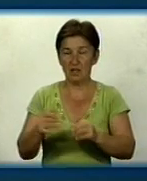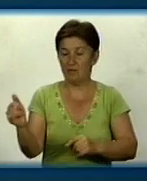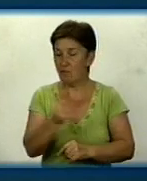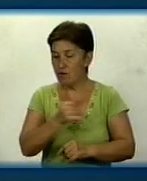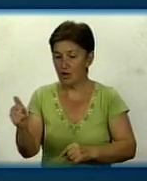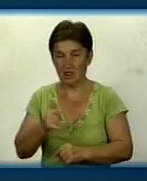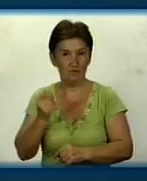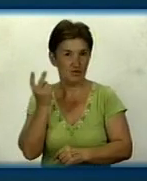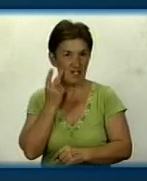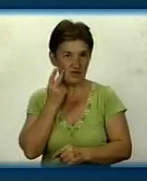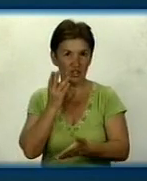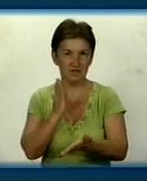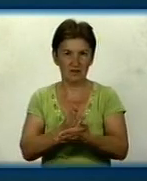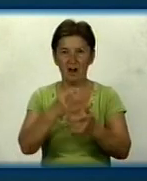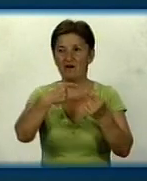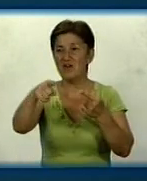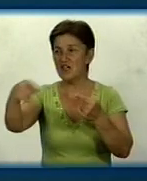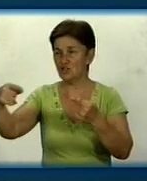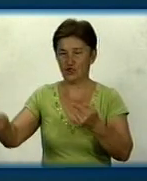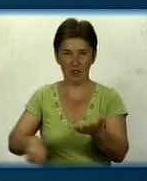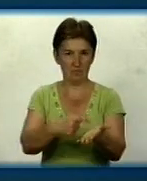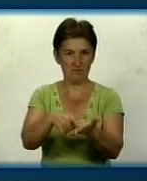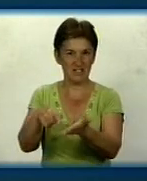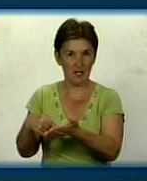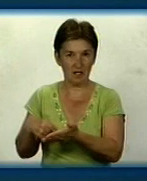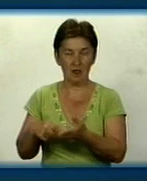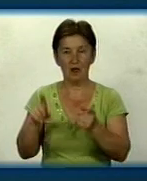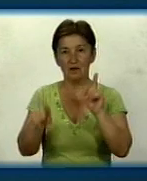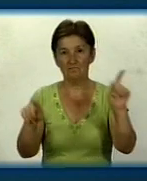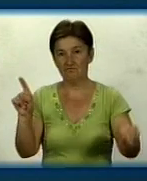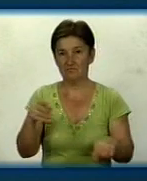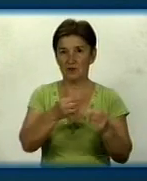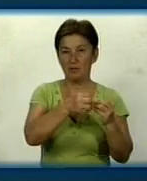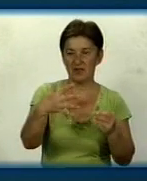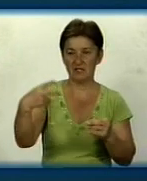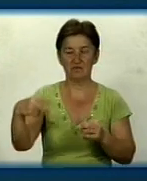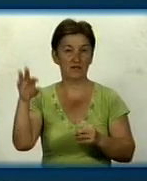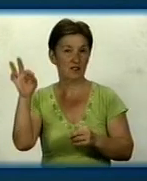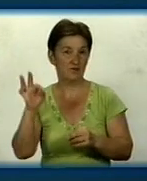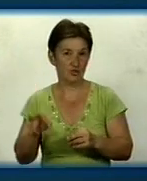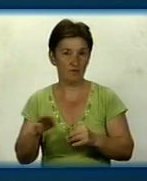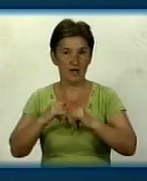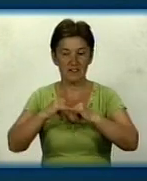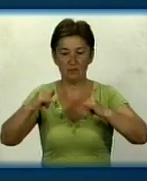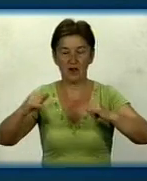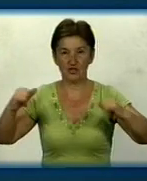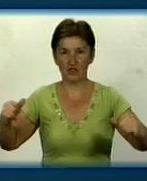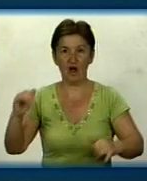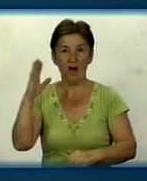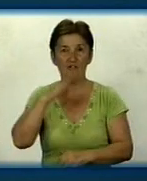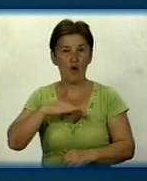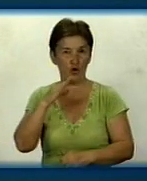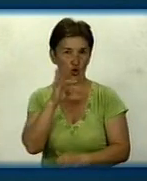існувала і в інших містах також існує. Так само десь на 15-20% збільшується водоспоживання.